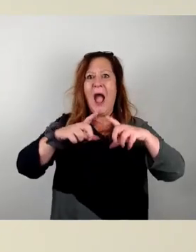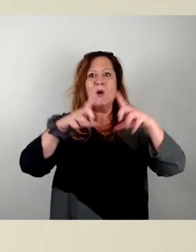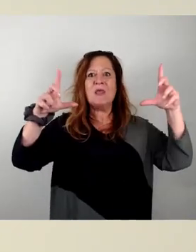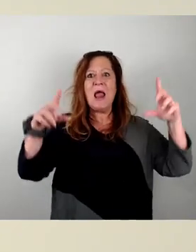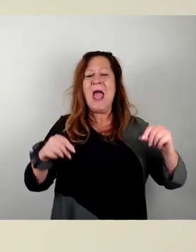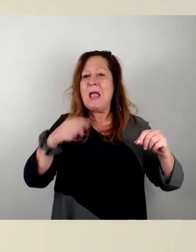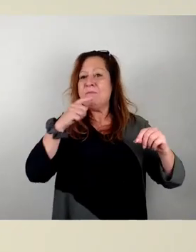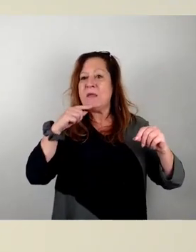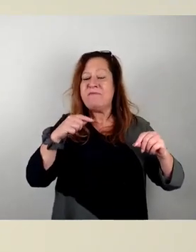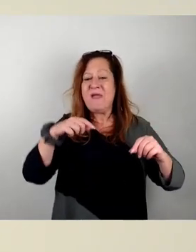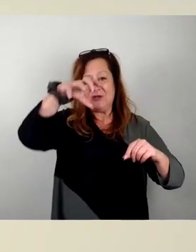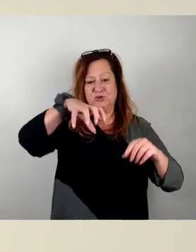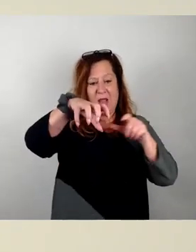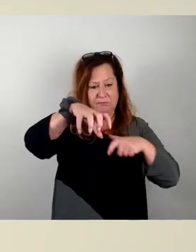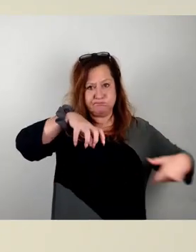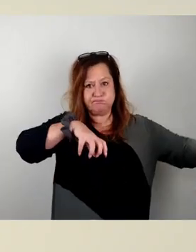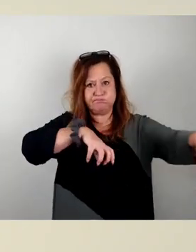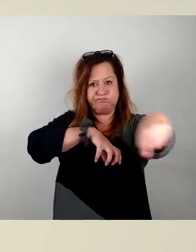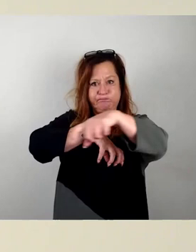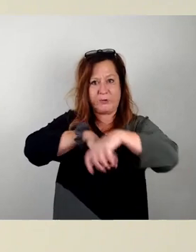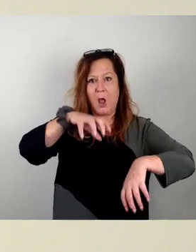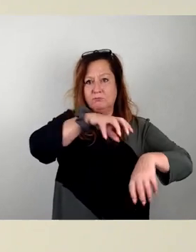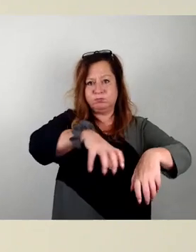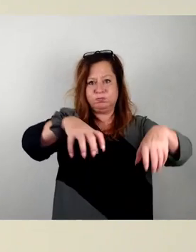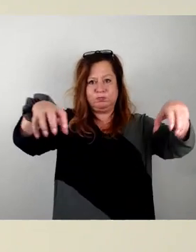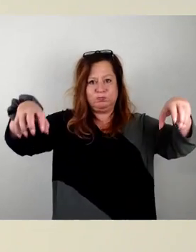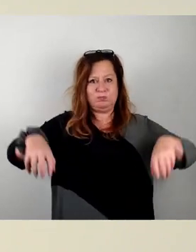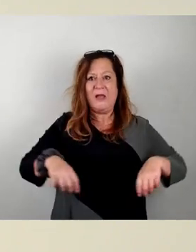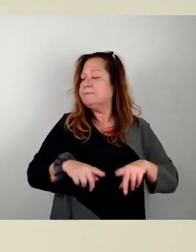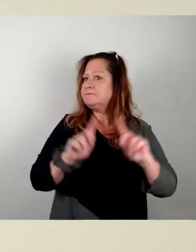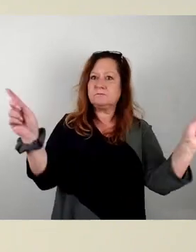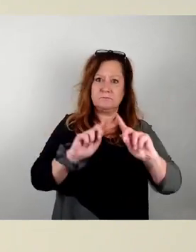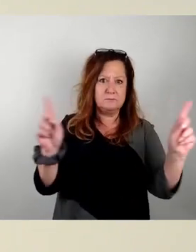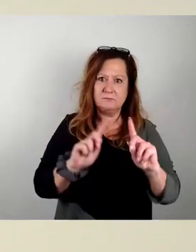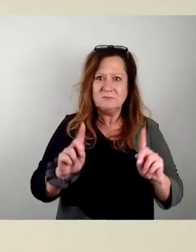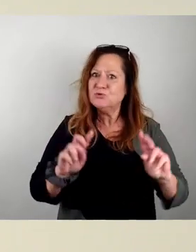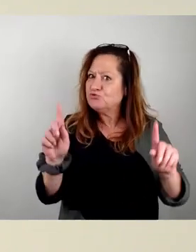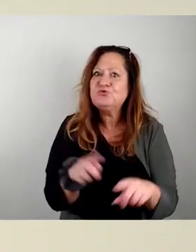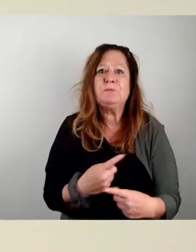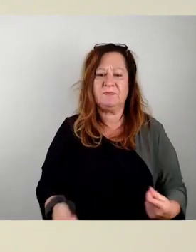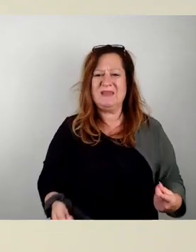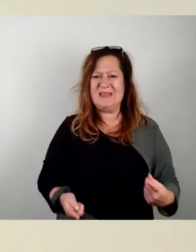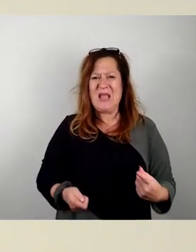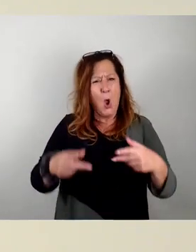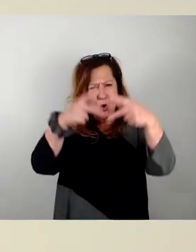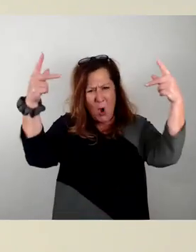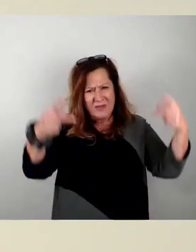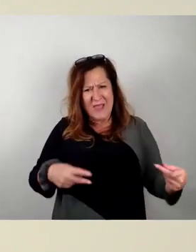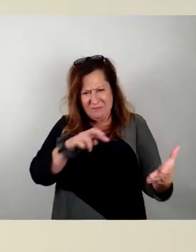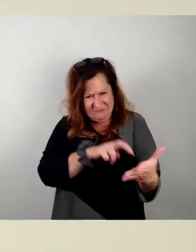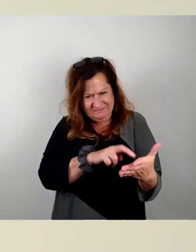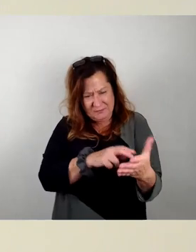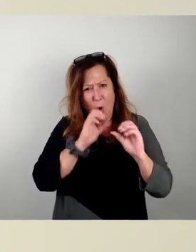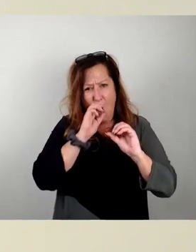Hochhäusern um die Innenstadt zu knallen. Das ist mitnichten adressiert. Das steht auch an keiner Stelle im Hochhausleitbild.